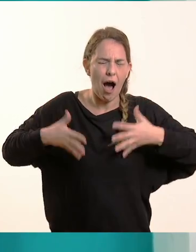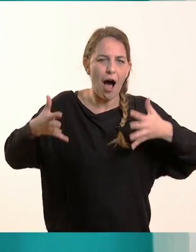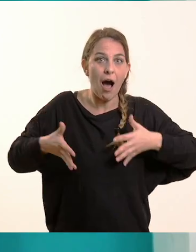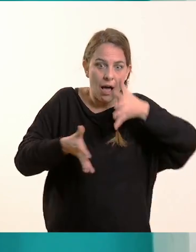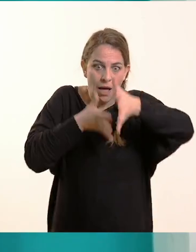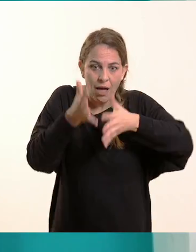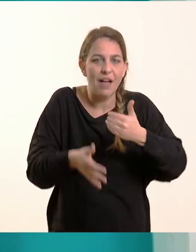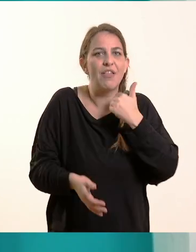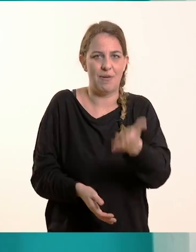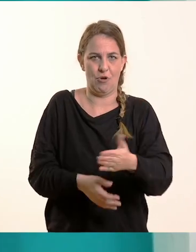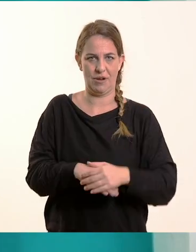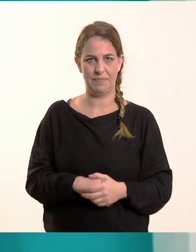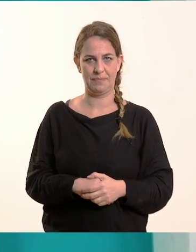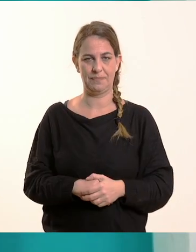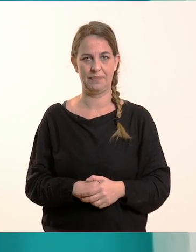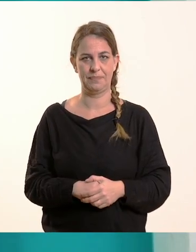δεν μας λέει εδώ.